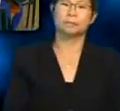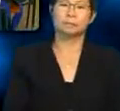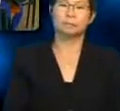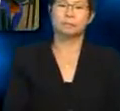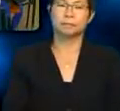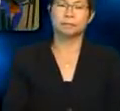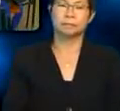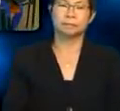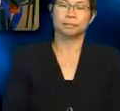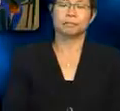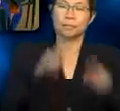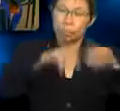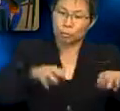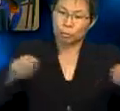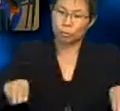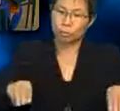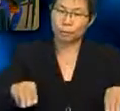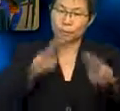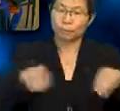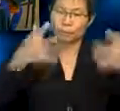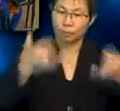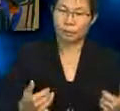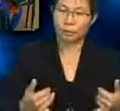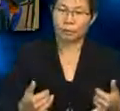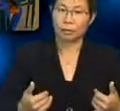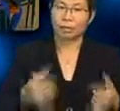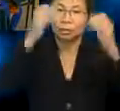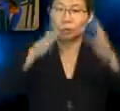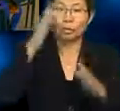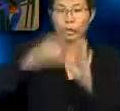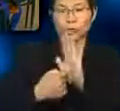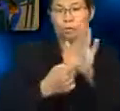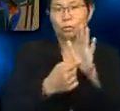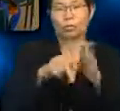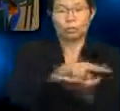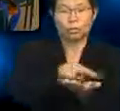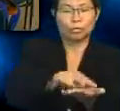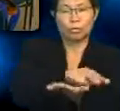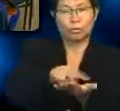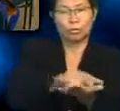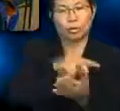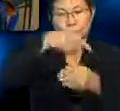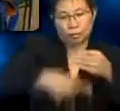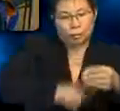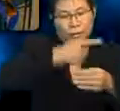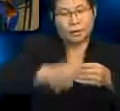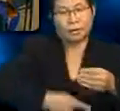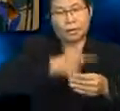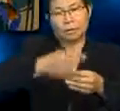Amat. Murid-murid, sekarang Cikgu akan tunjukkan tayangan video mengenai